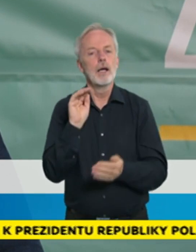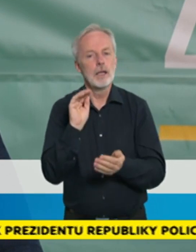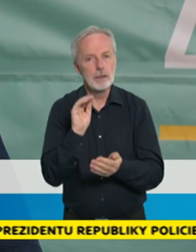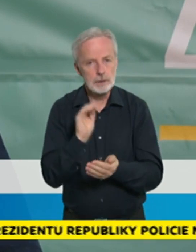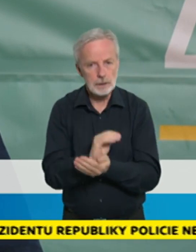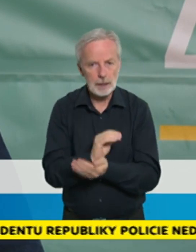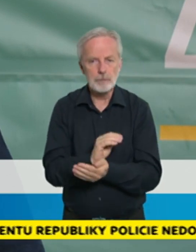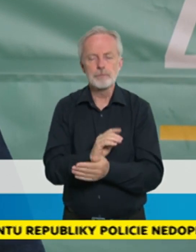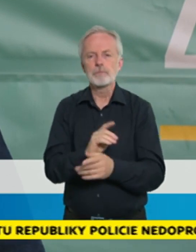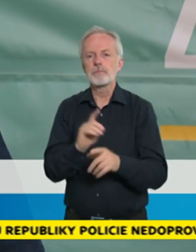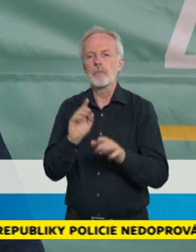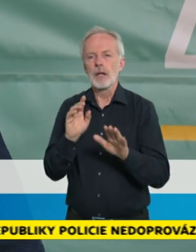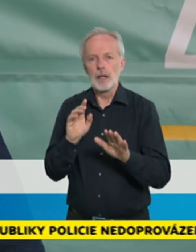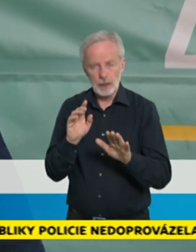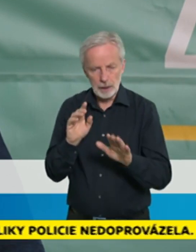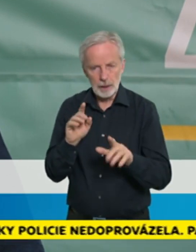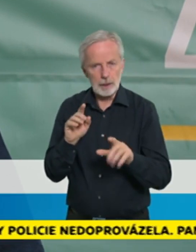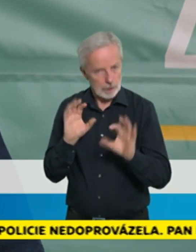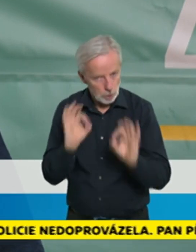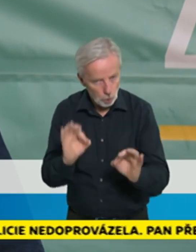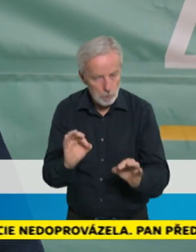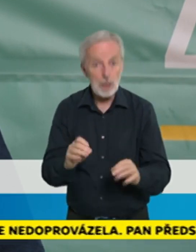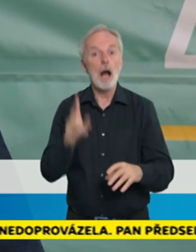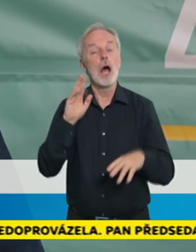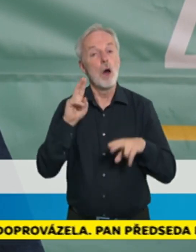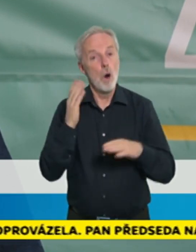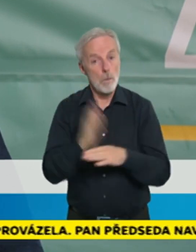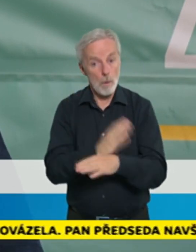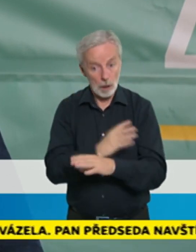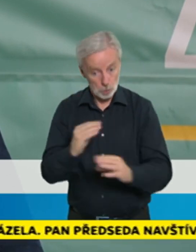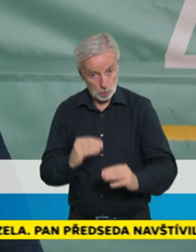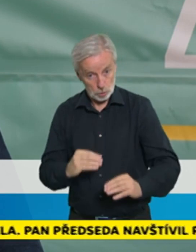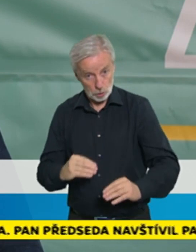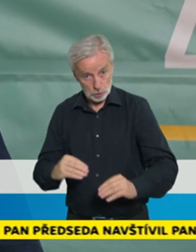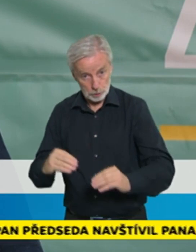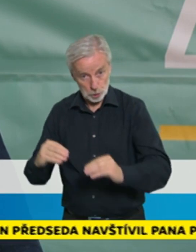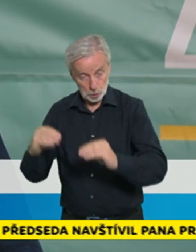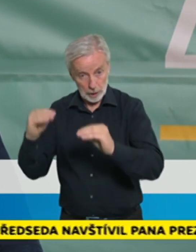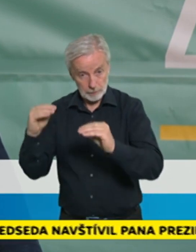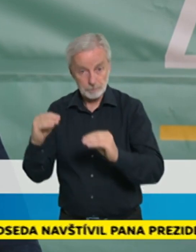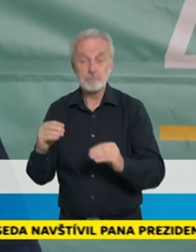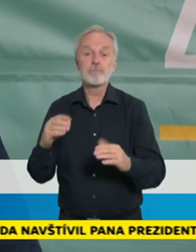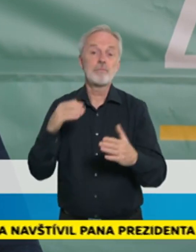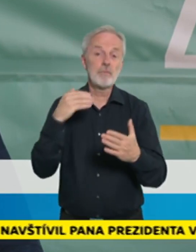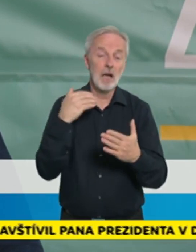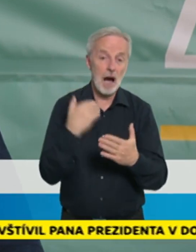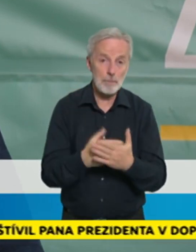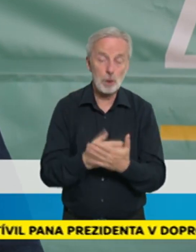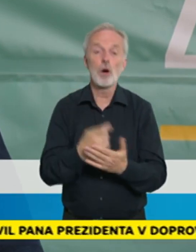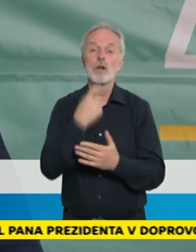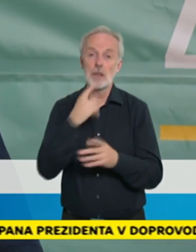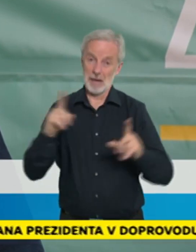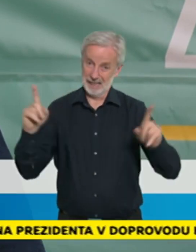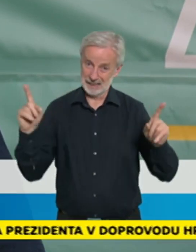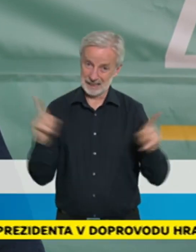než v okolných státech. Úplně stejnou platnost testů PCR a antigeních má třeba Rakousko a má